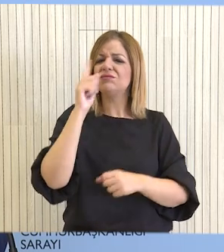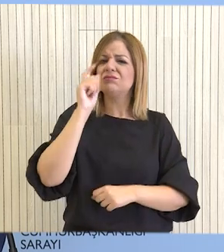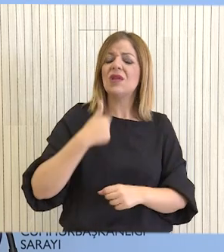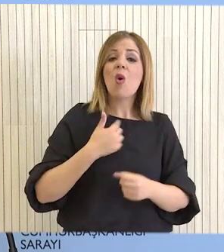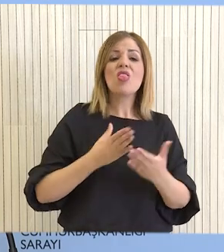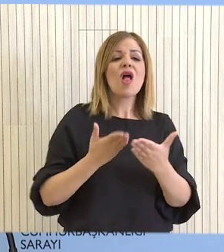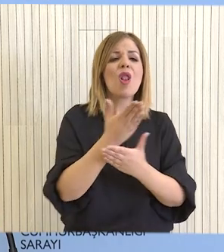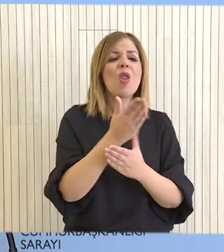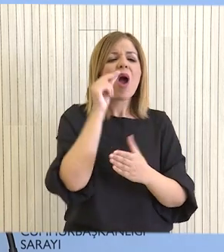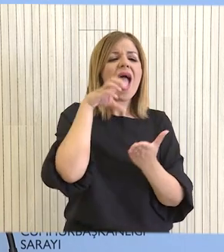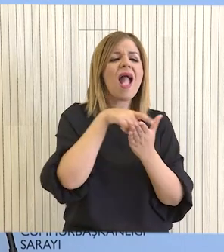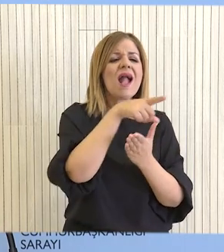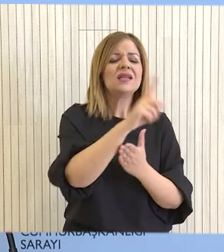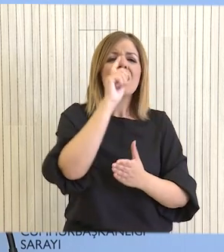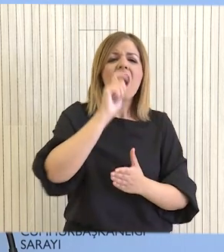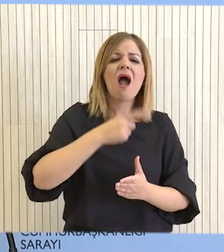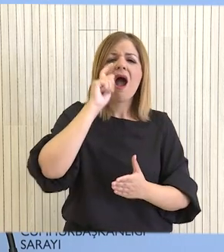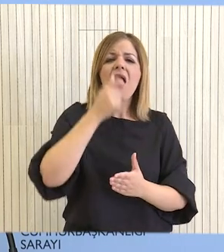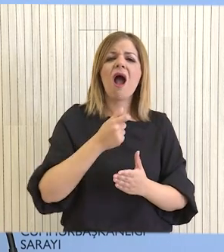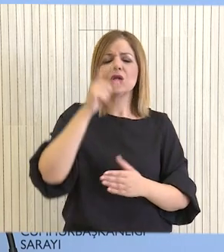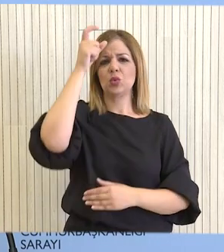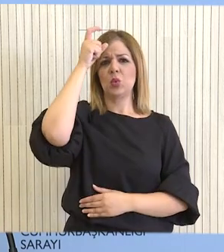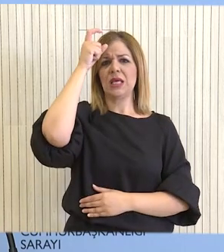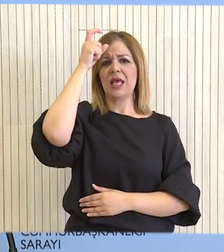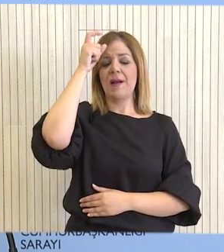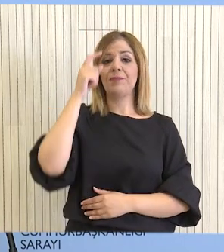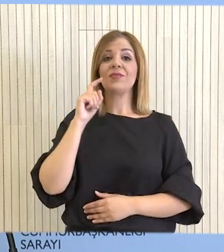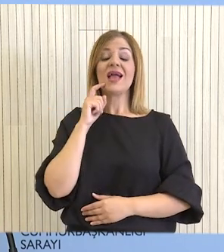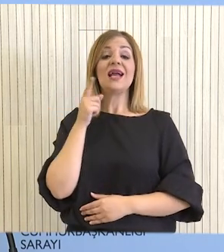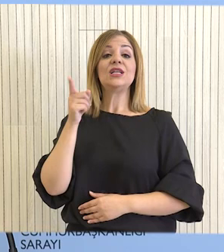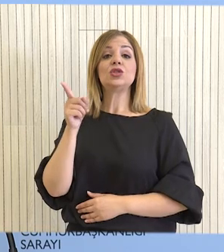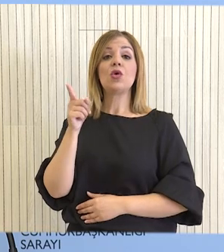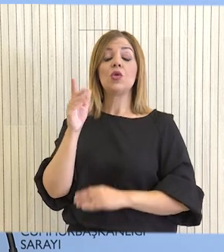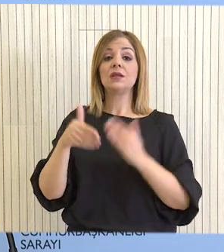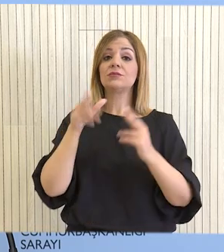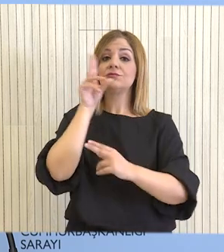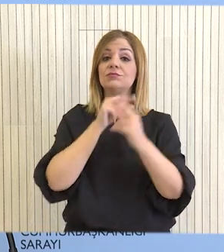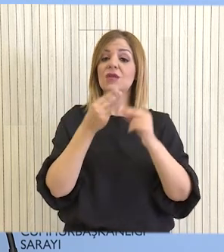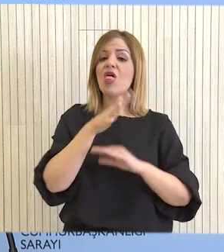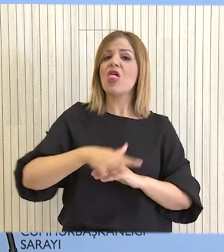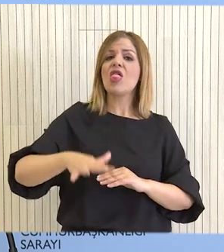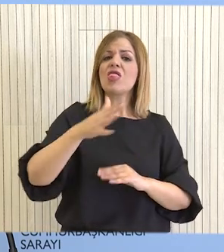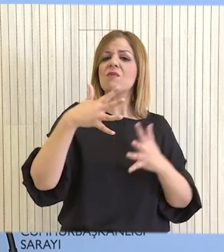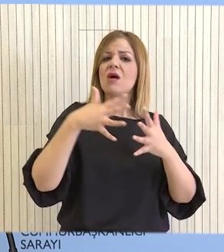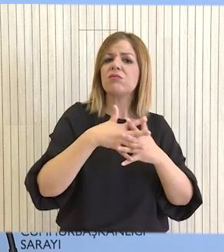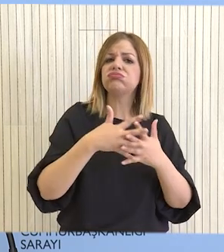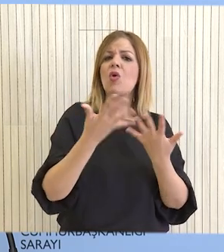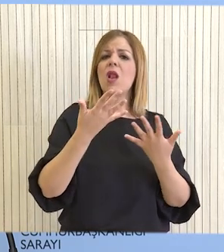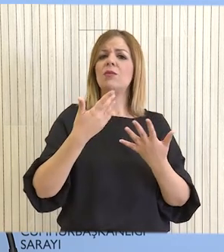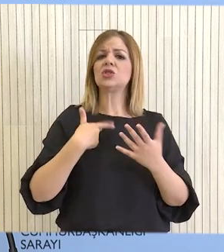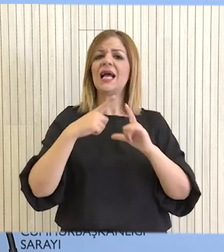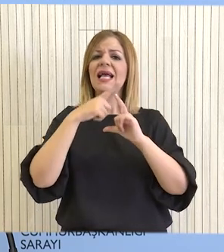ετοιμάτων για εκκλησιασμό στα κατεχόμενα εδάφη. Ο Πρόεδρος της Δημοκρατίας θα συζητήσει τις εξελίξεις στην περιοχή μας και τον ρόλο της Κυπριακής